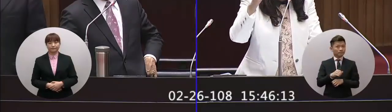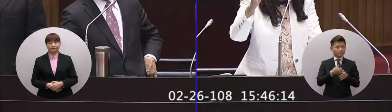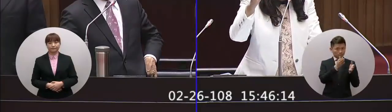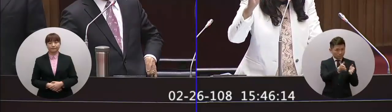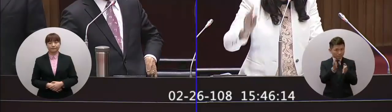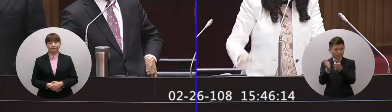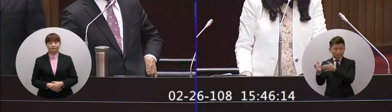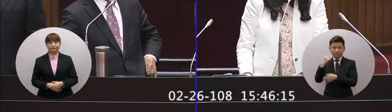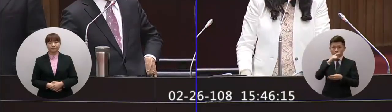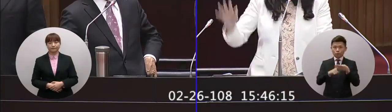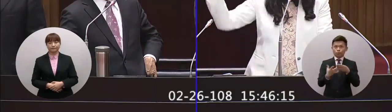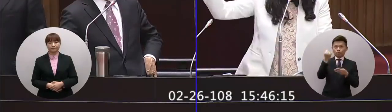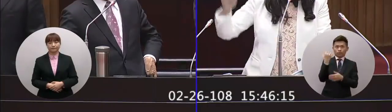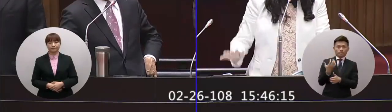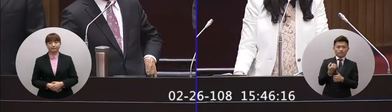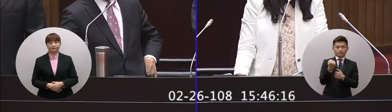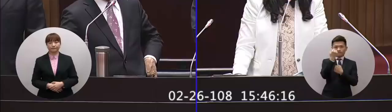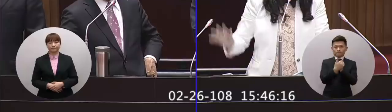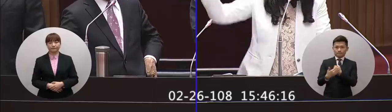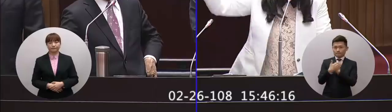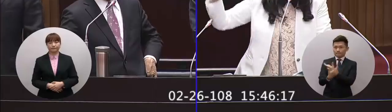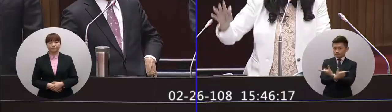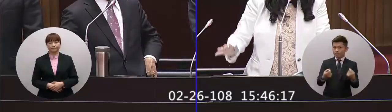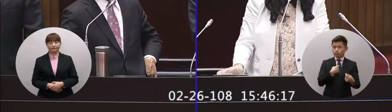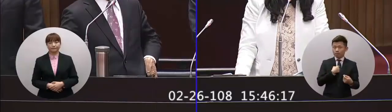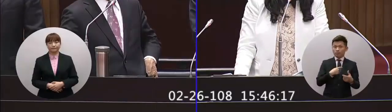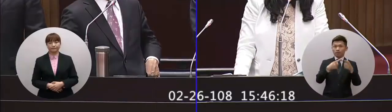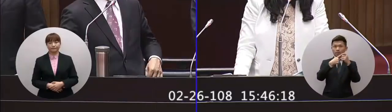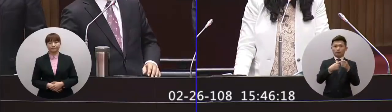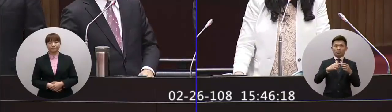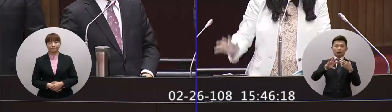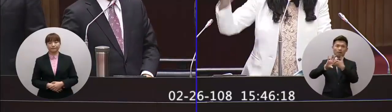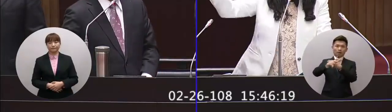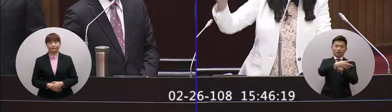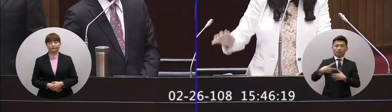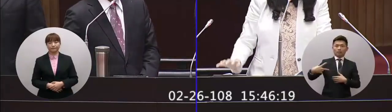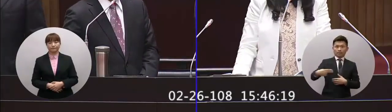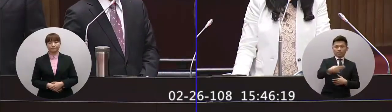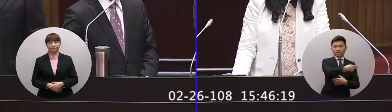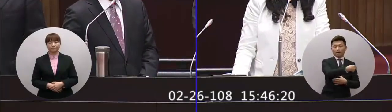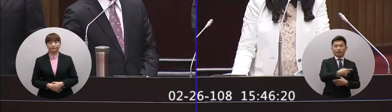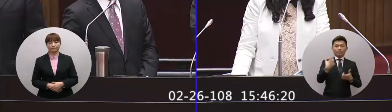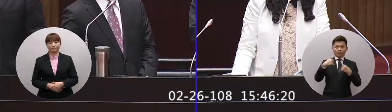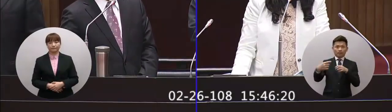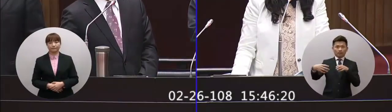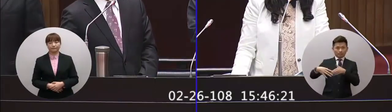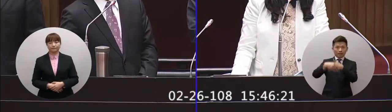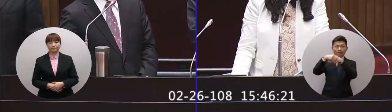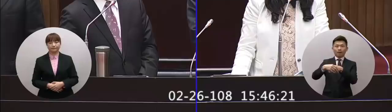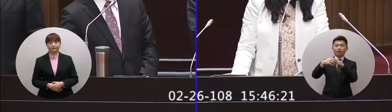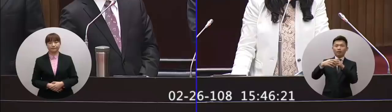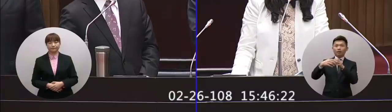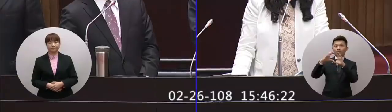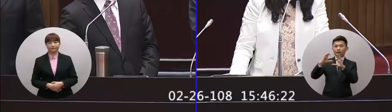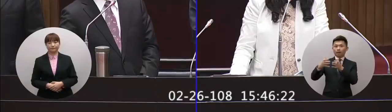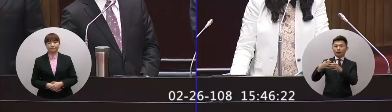方面要維護台灣的主權但是我們看到的是什麼第一個雪崩式的斷交我們建交了19年的這個聖多